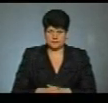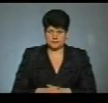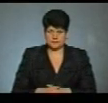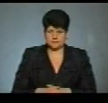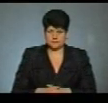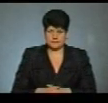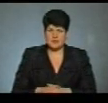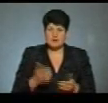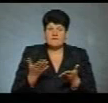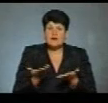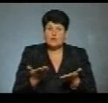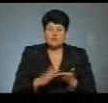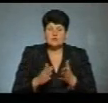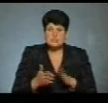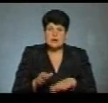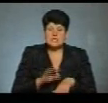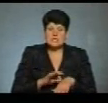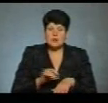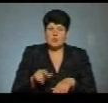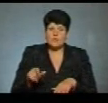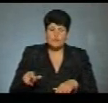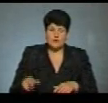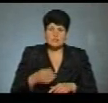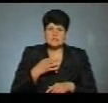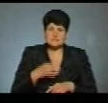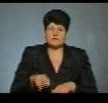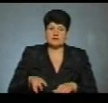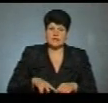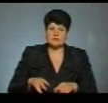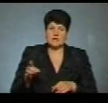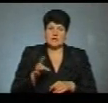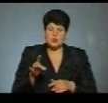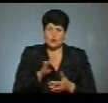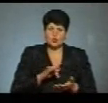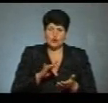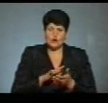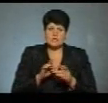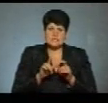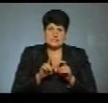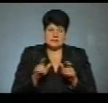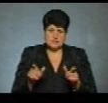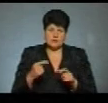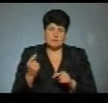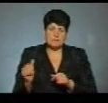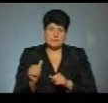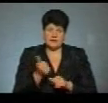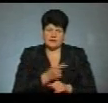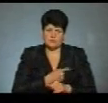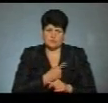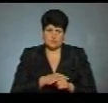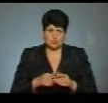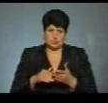Про те, в якому стані хворі на коронавірус, розповів директор районного центру первинної медико-санітарної допомоги Сергій